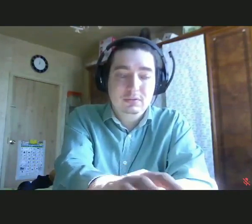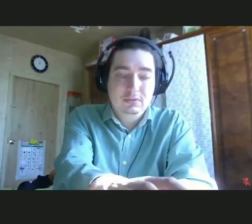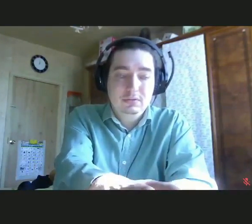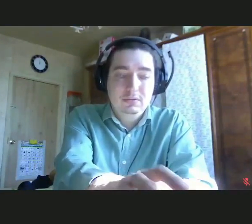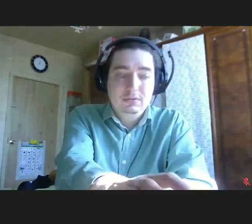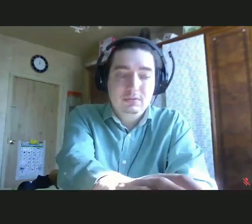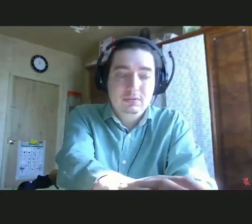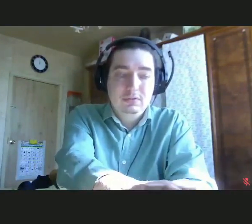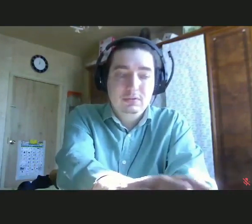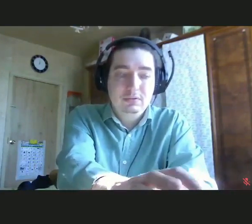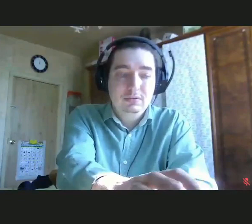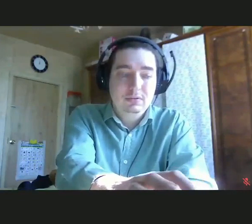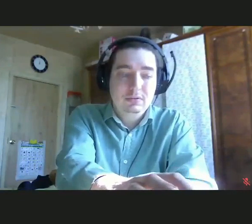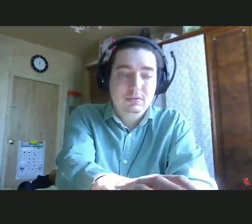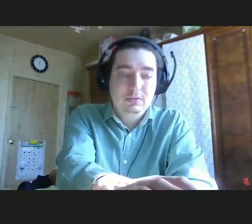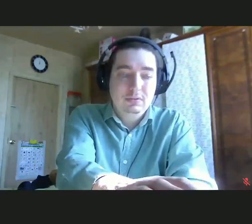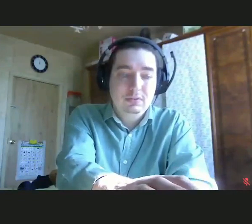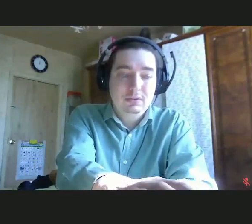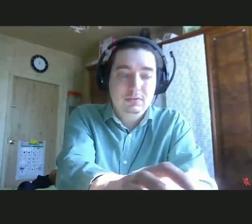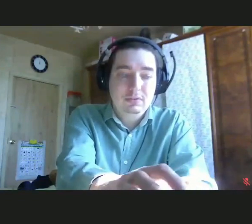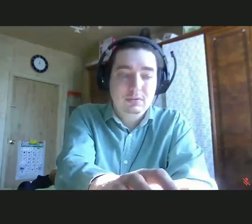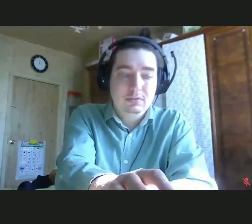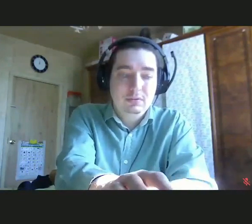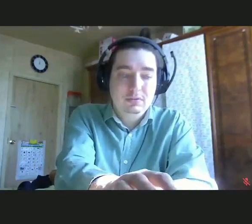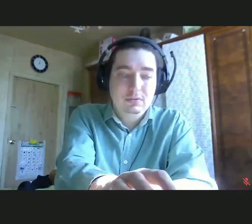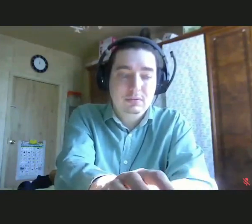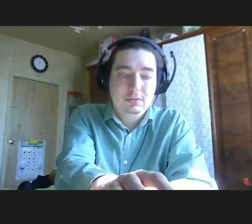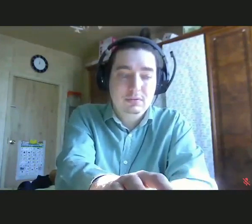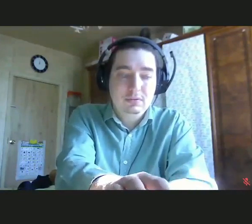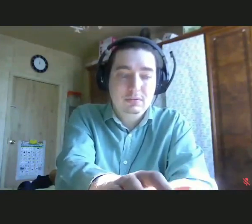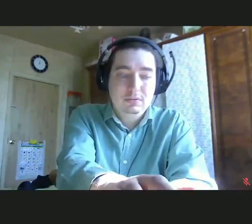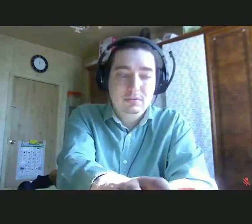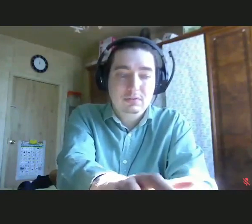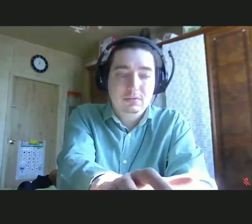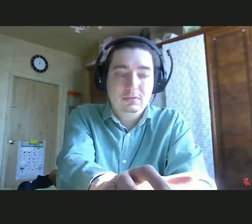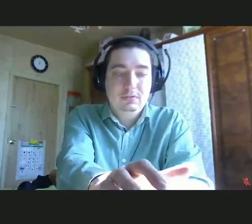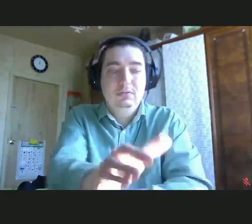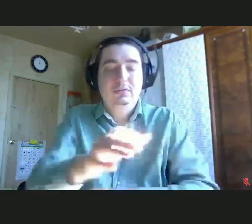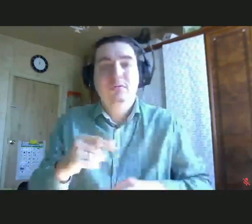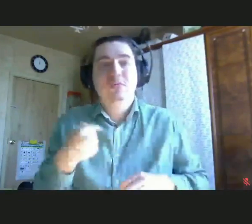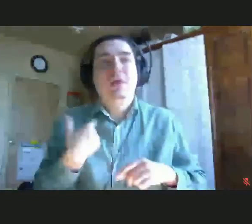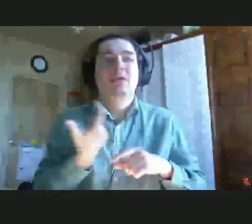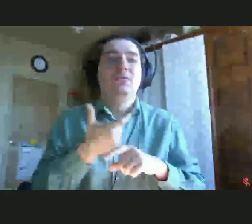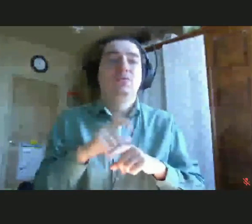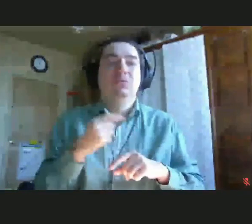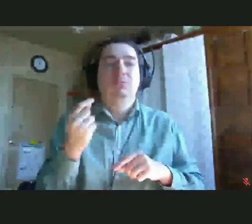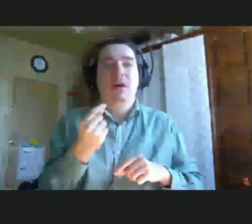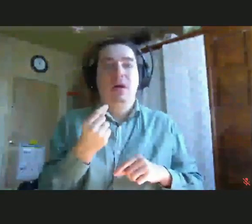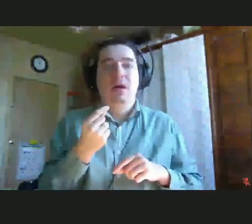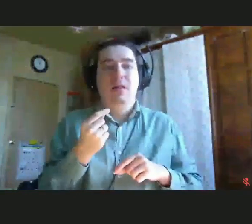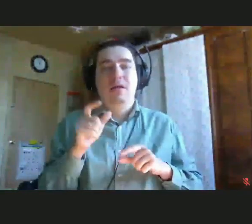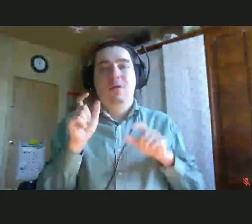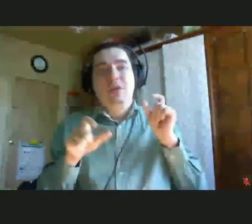очень здорово. Мы в своей работе тоже используем подобную систему, но у нас очень мало поведенческих детей. У нас в основном